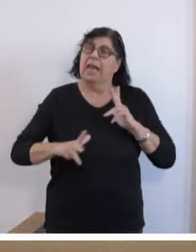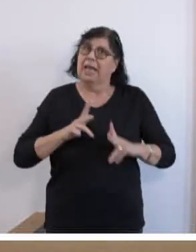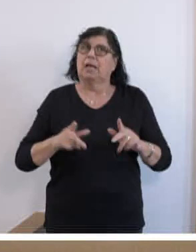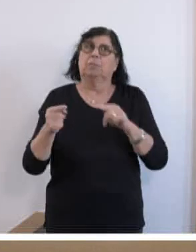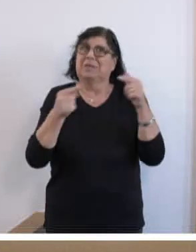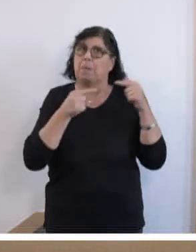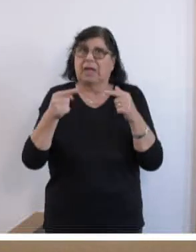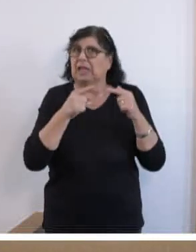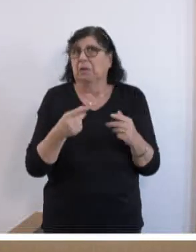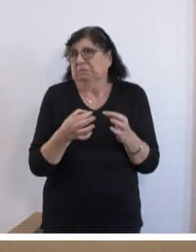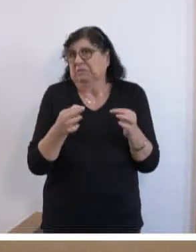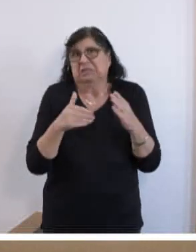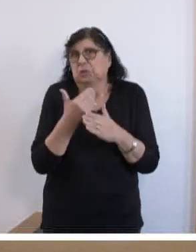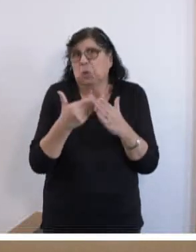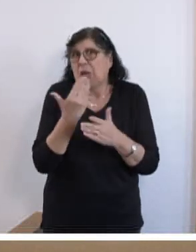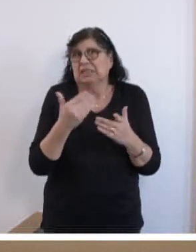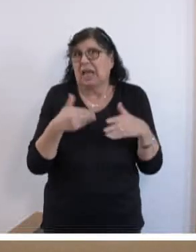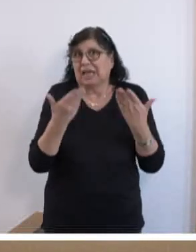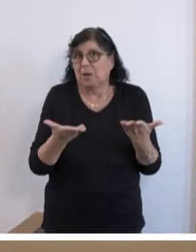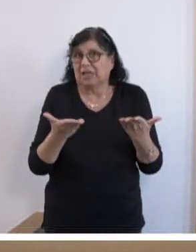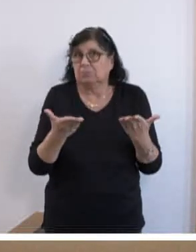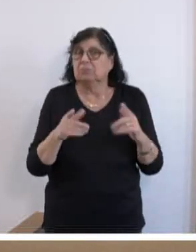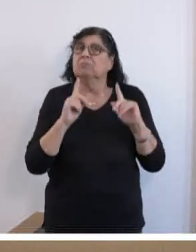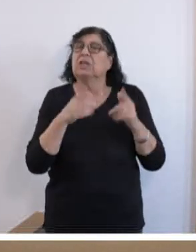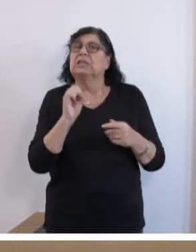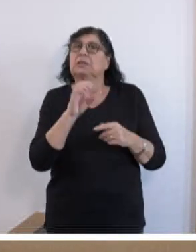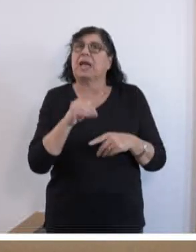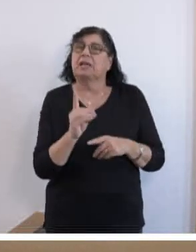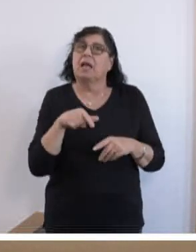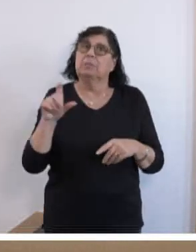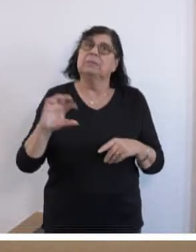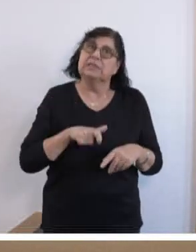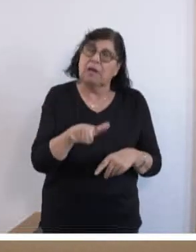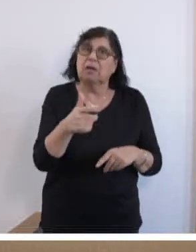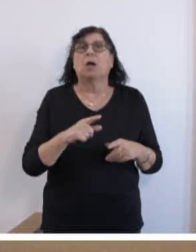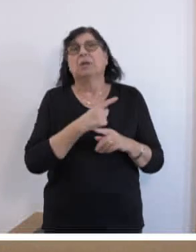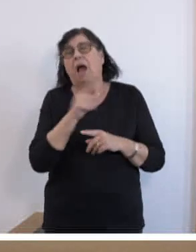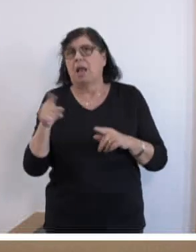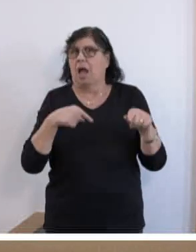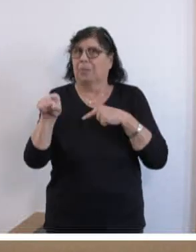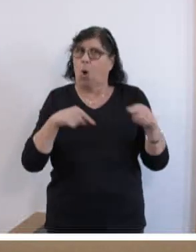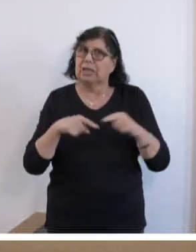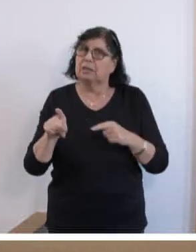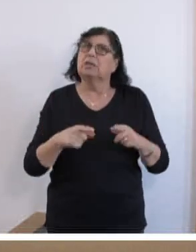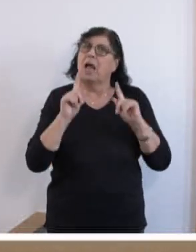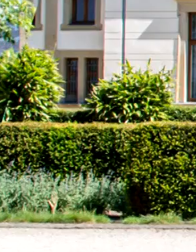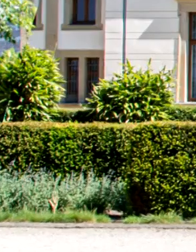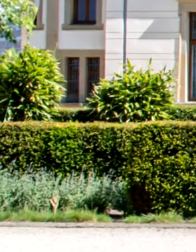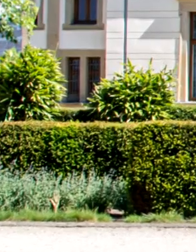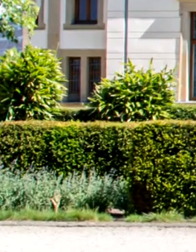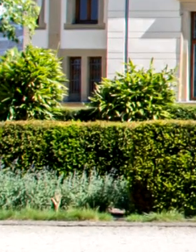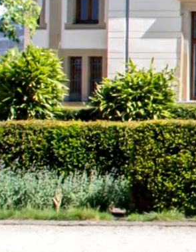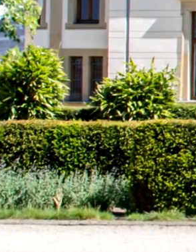wenig Neues ergeben. Ich setze trotzdem darauf, dass die SPD Saarland mit allen Abgeordneten eben nicht nur für einen vielstimmigen Chor sorgt, sondern konkret handelt. Vielen Dank.